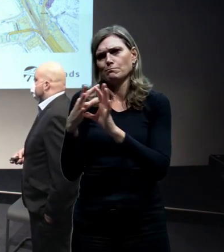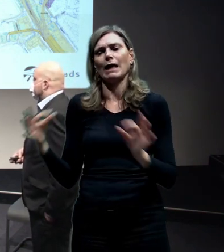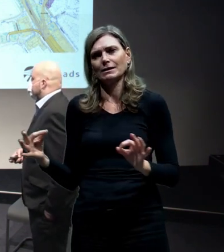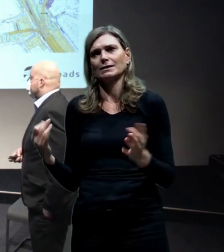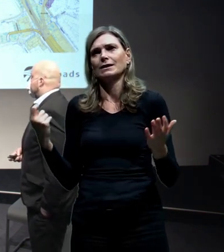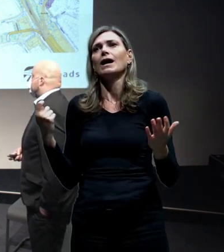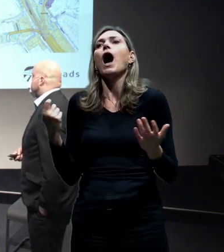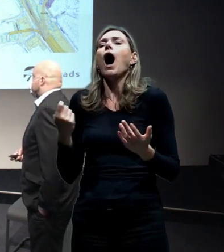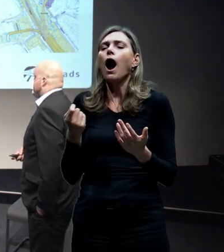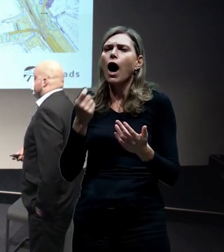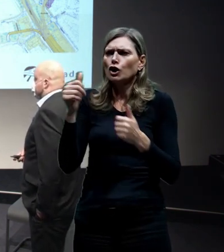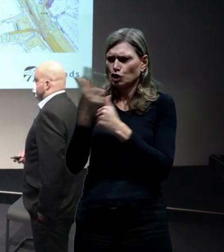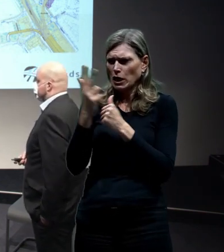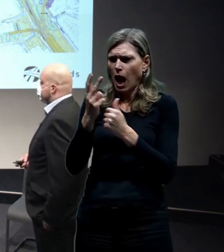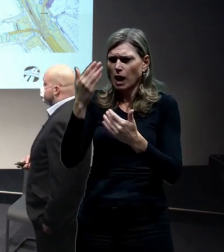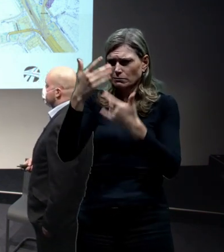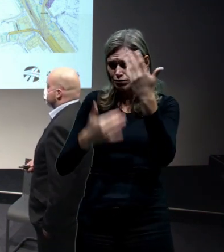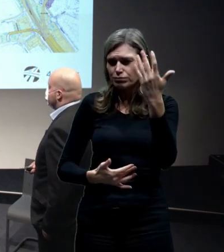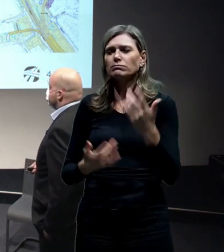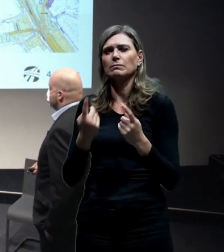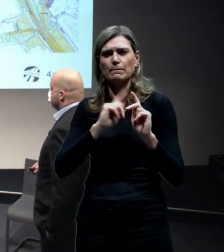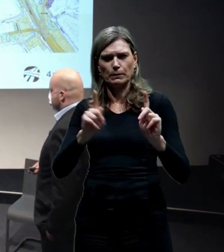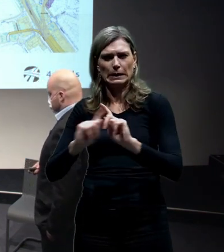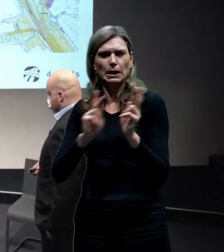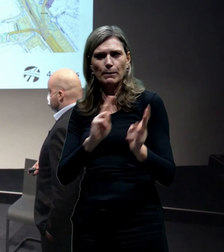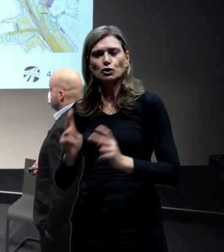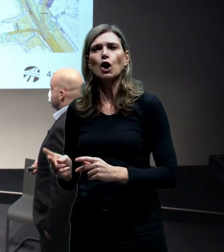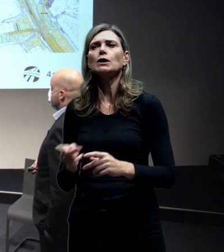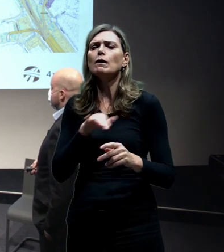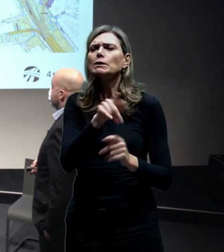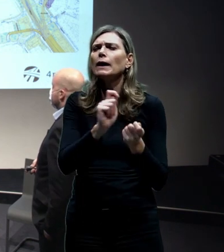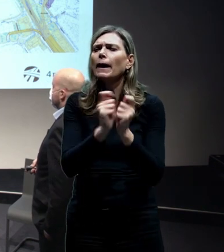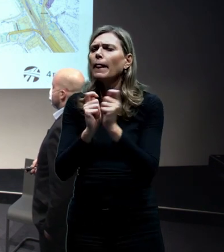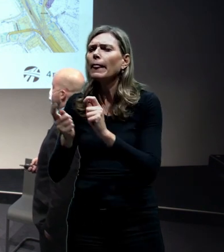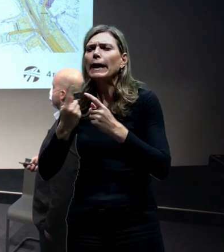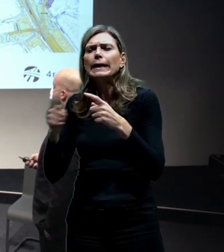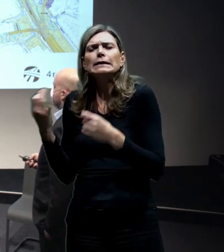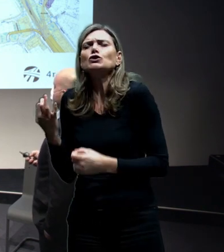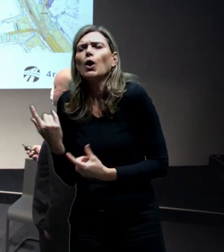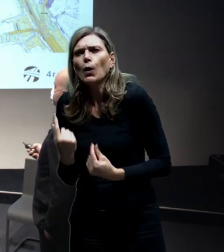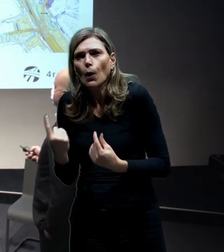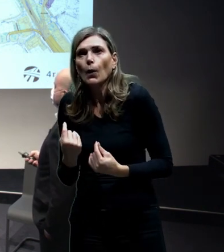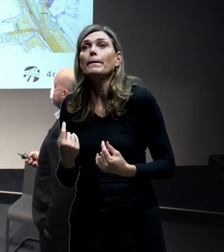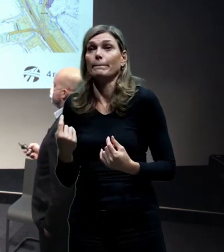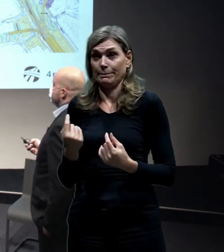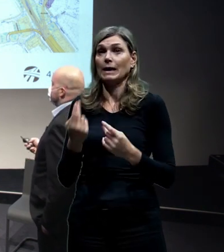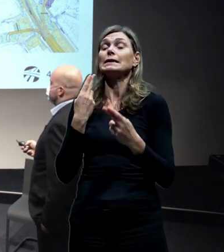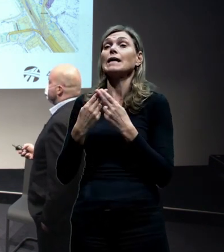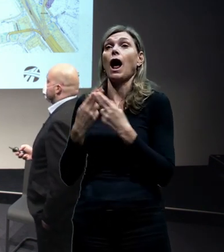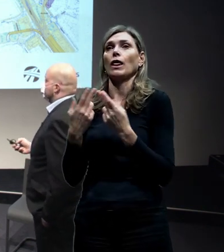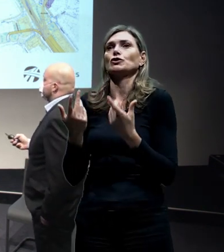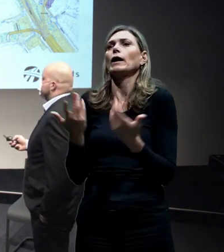V čem se ty varianty liší? Ty varianty se v zásadě liší tím, kudy nám přichází